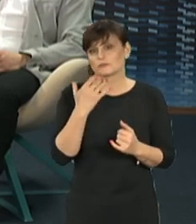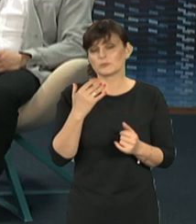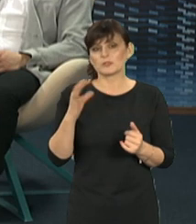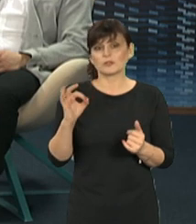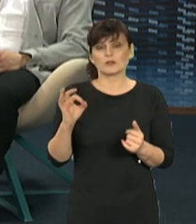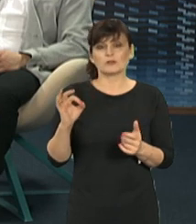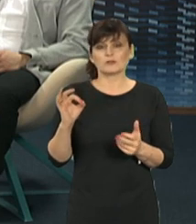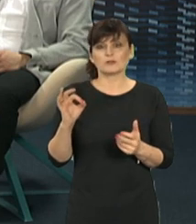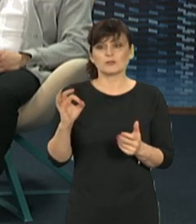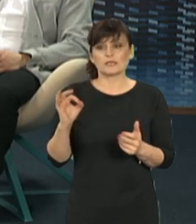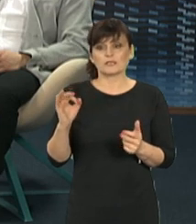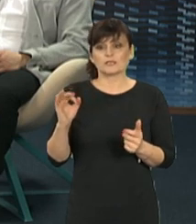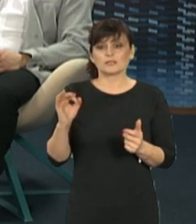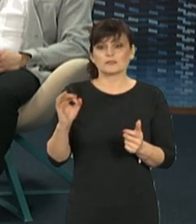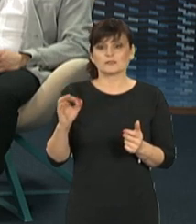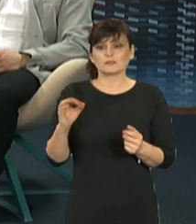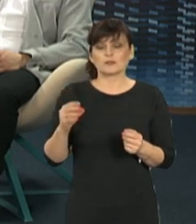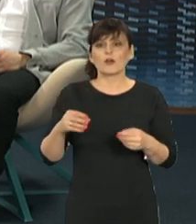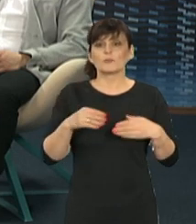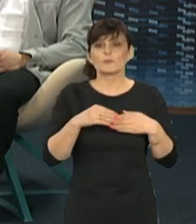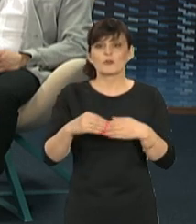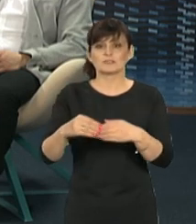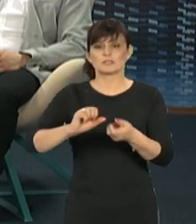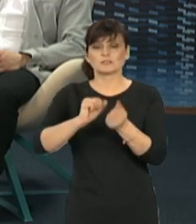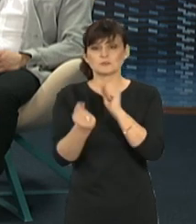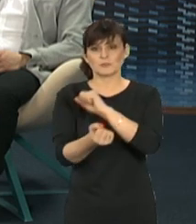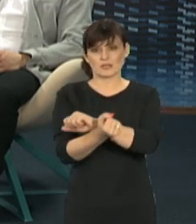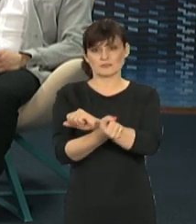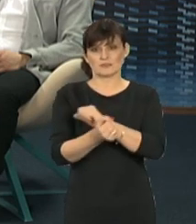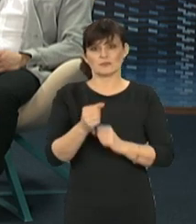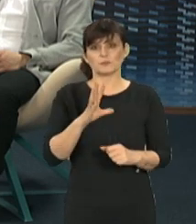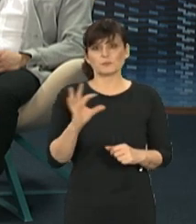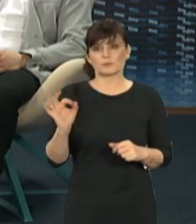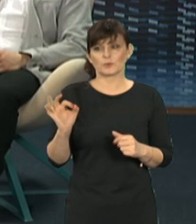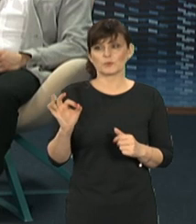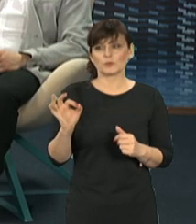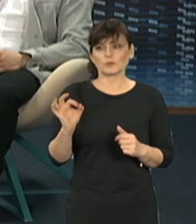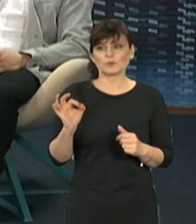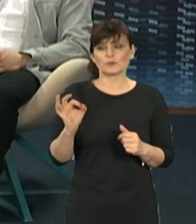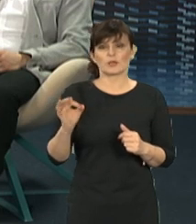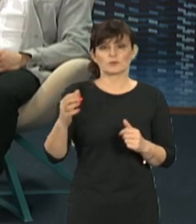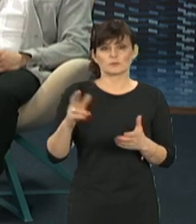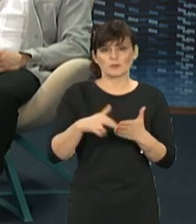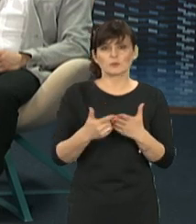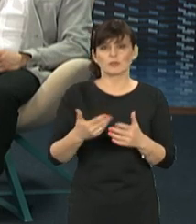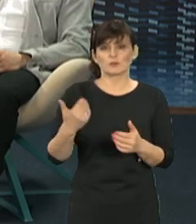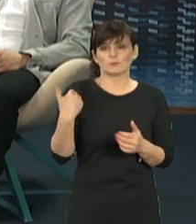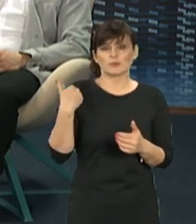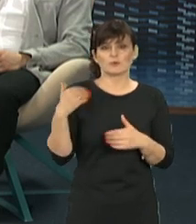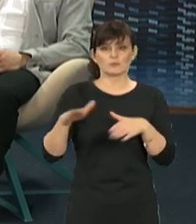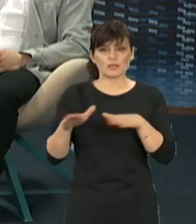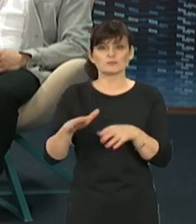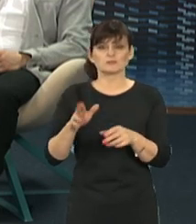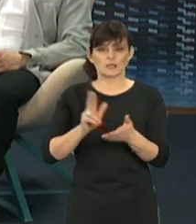właśnie ten za tym, żeby wprowadzić takie zmiany, bo gdzieś tam miało takie